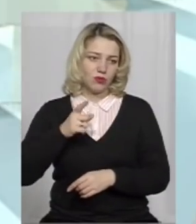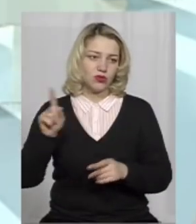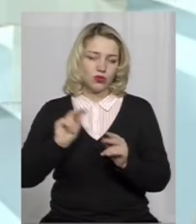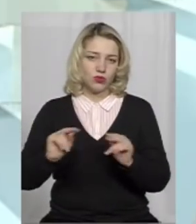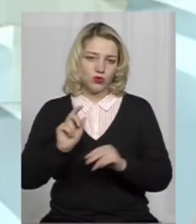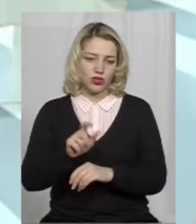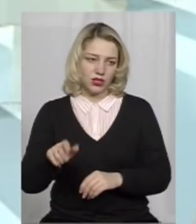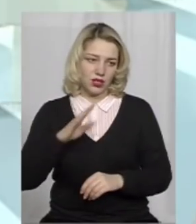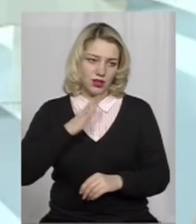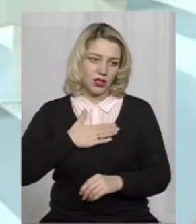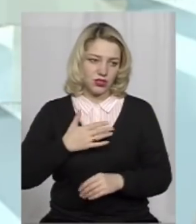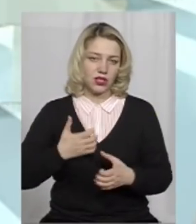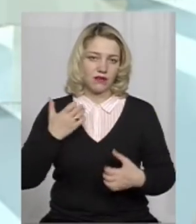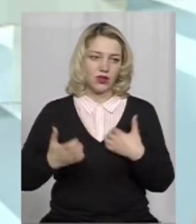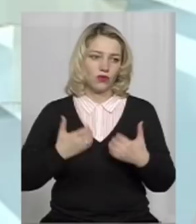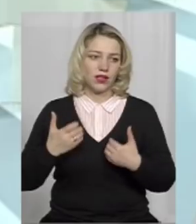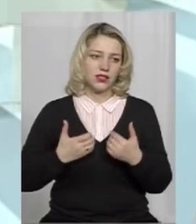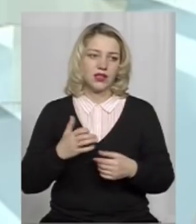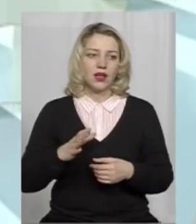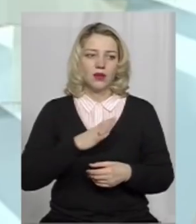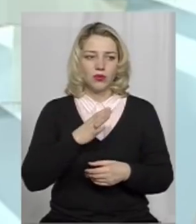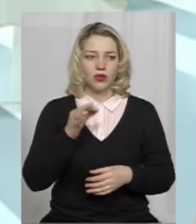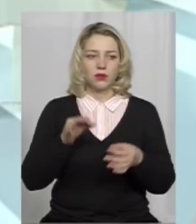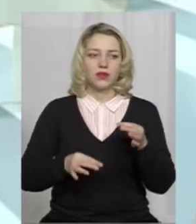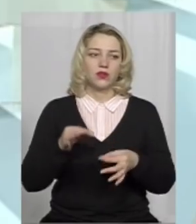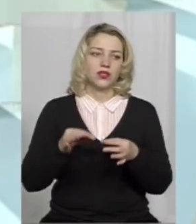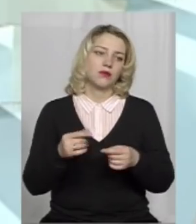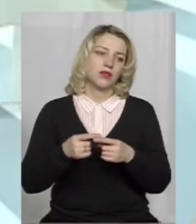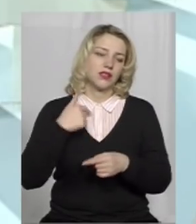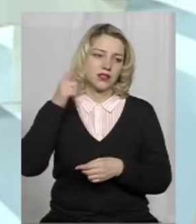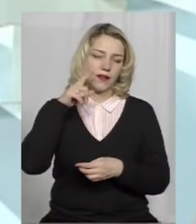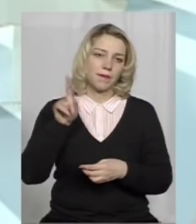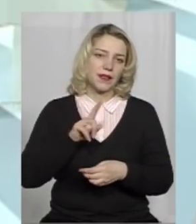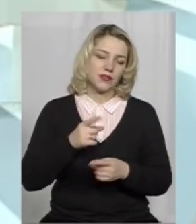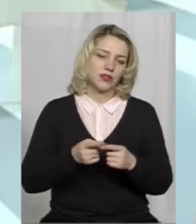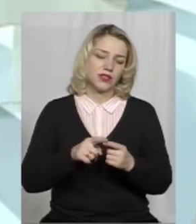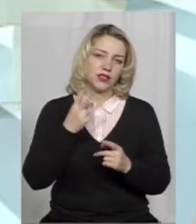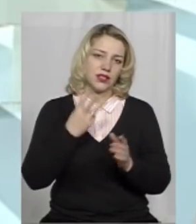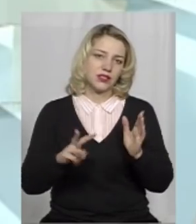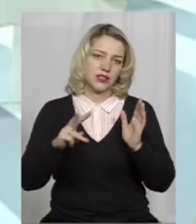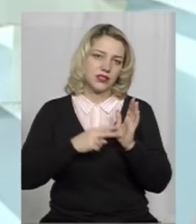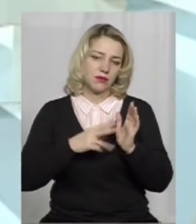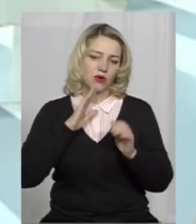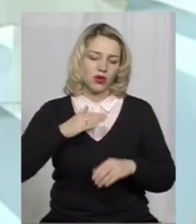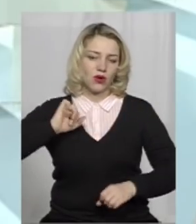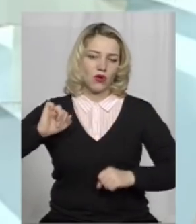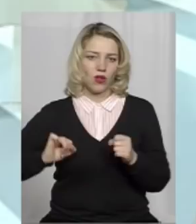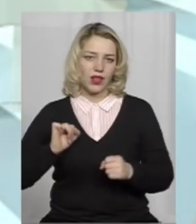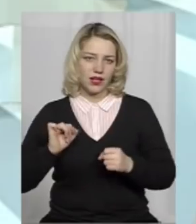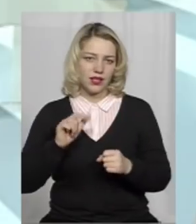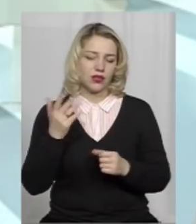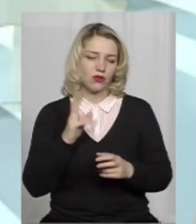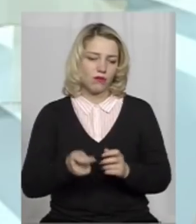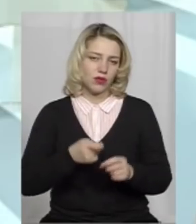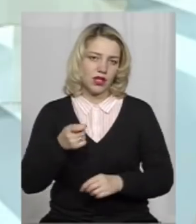учителі наші хвилювалися, були природніми. Я знаю, що тих 37 моїх колег і колежанок,